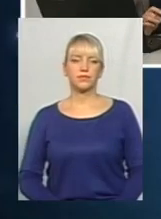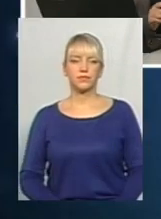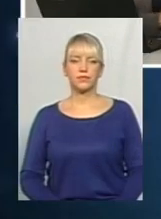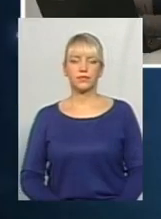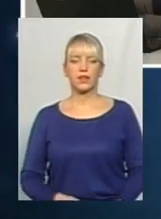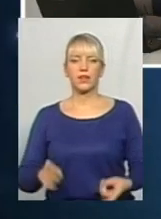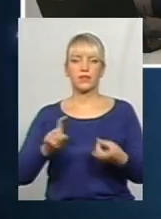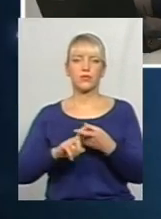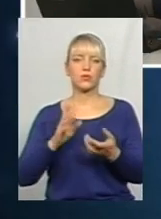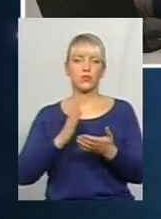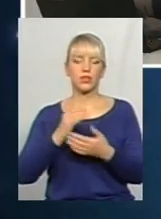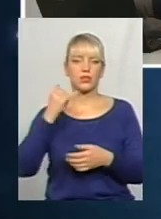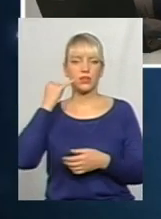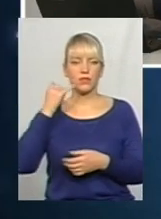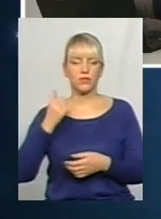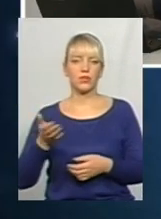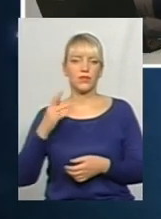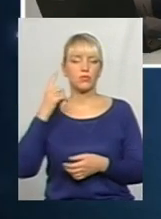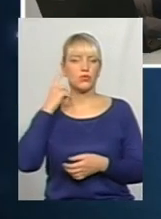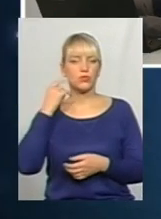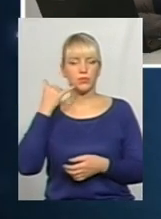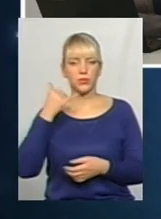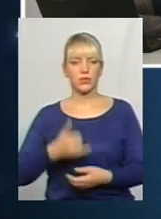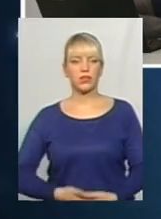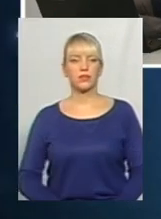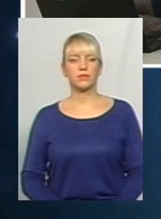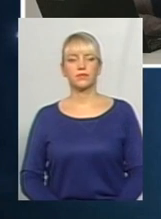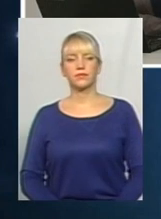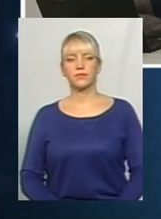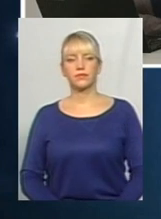на зв'язку є глядач. Давайте почуємо його питання. Добрий вечір, ви в ефірі.